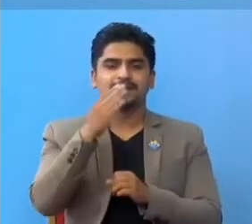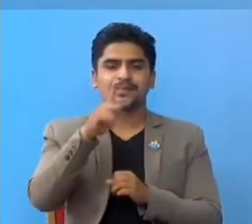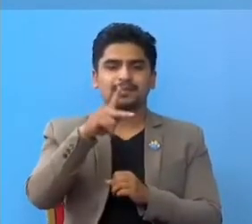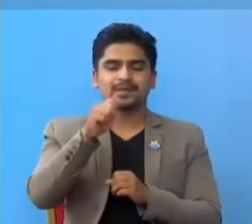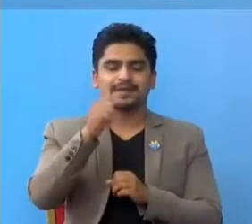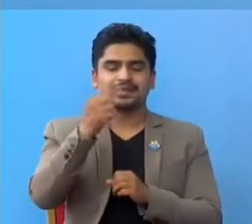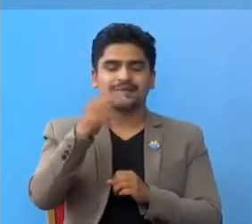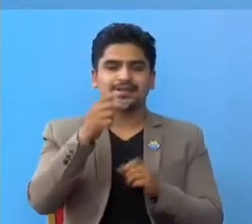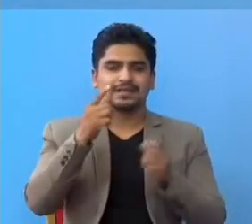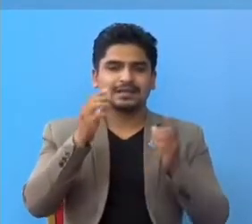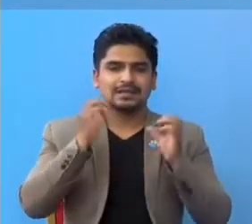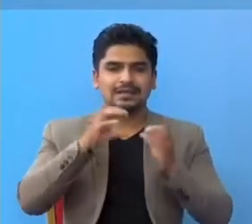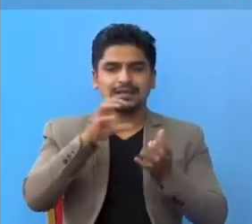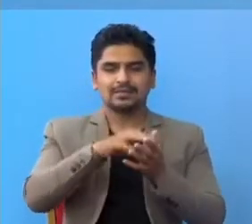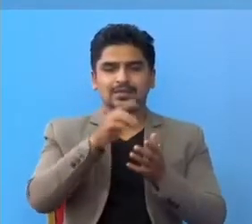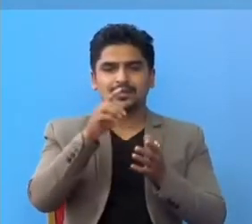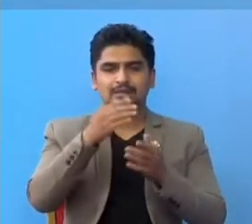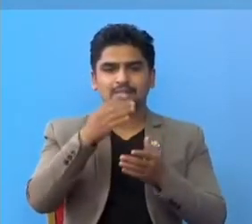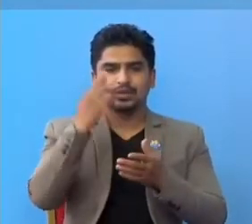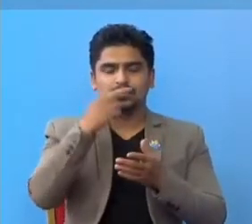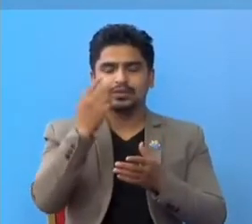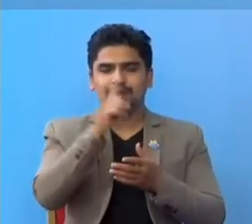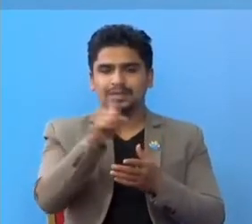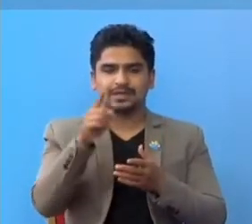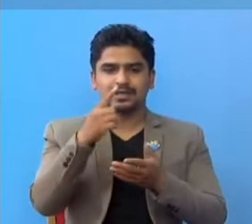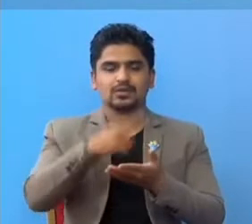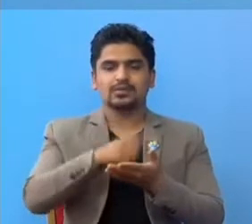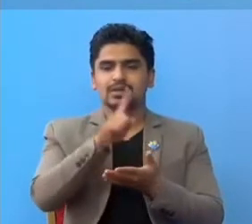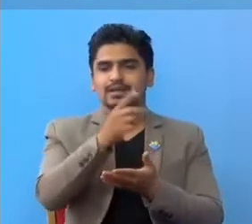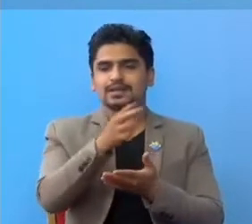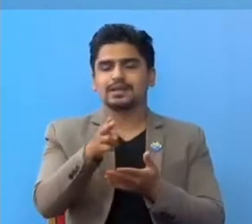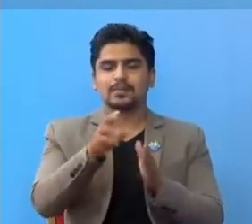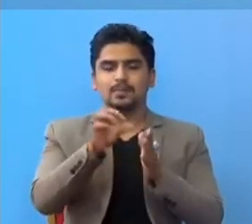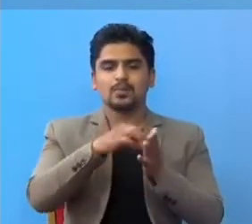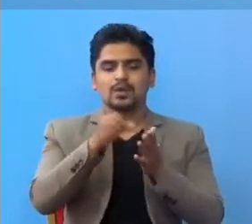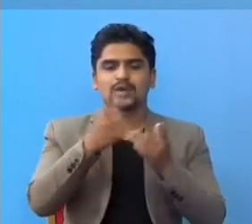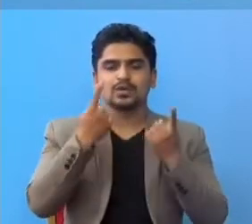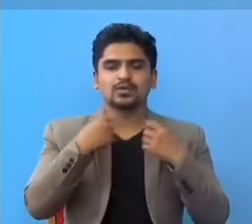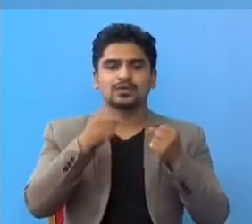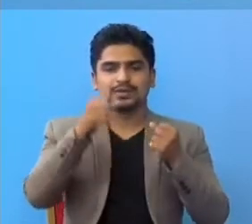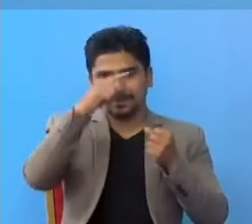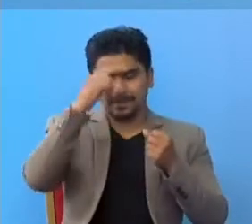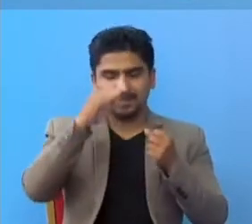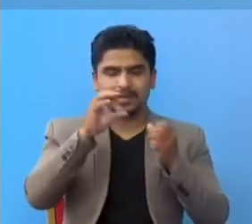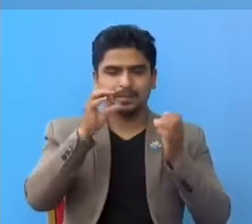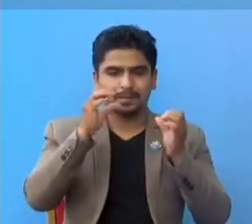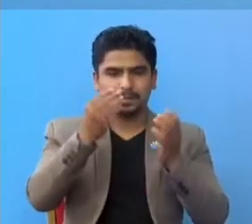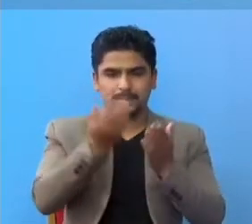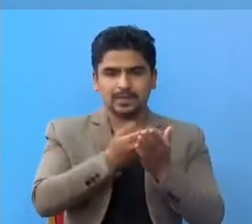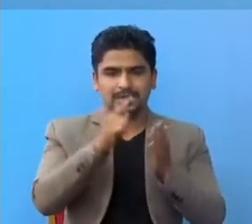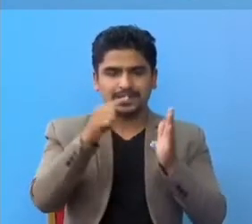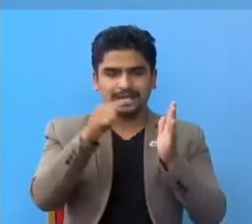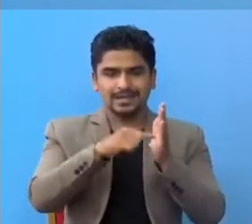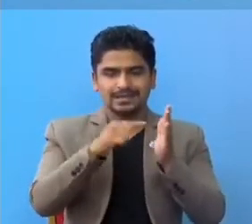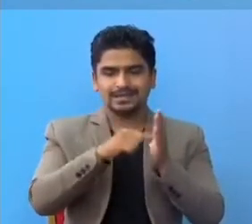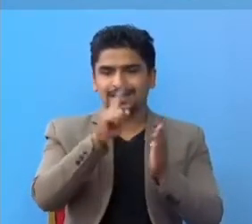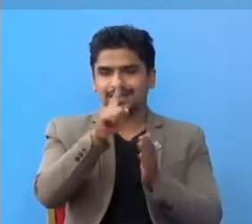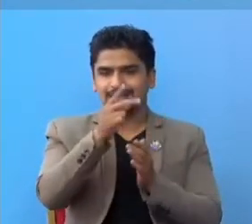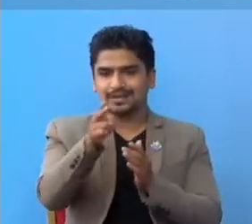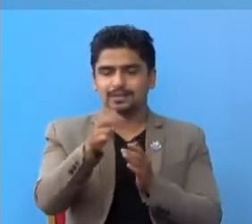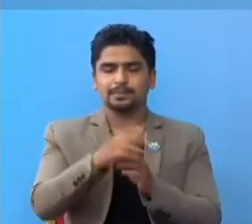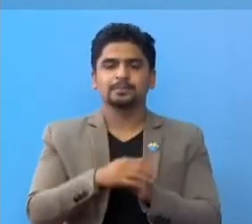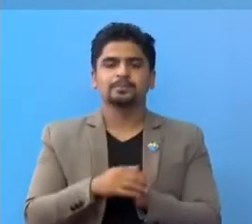का एक जना, रकबिलवस्तु का एक जना, पोखरा स्वाथ्ट विज्यान प्रतिस्टान प्रयोक साला मां कास्की का एक जना